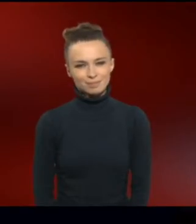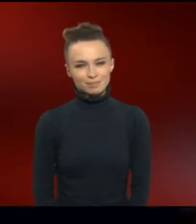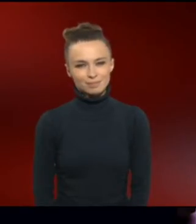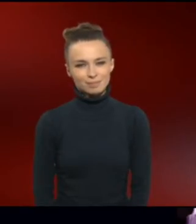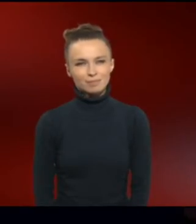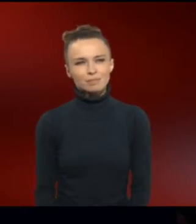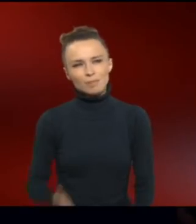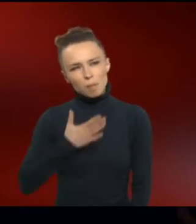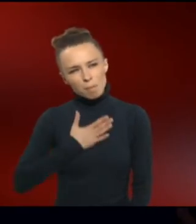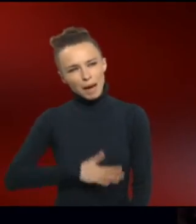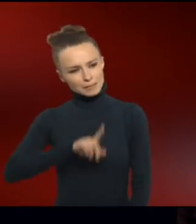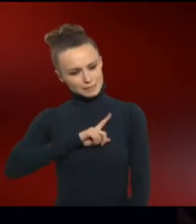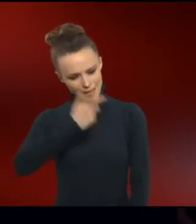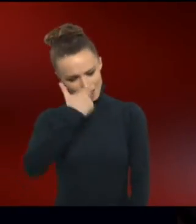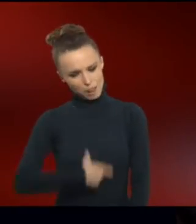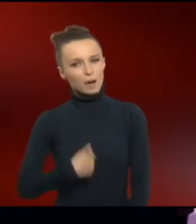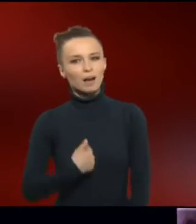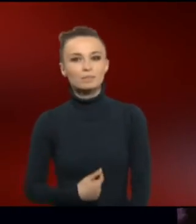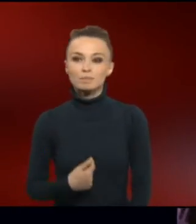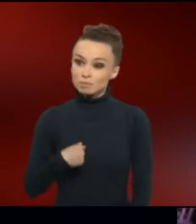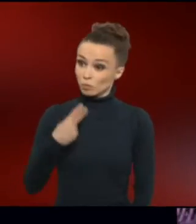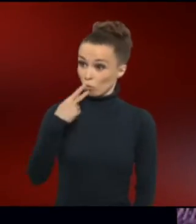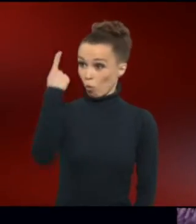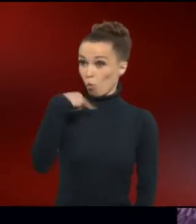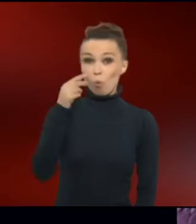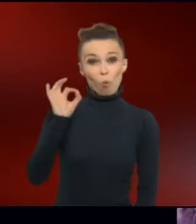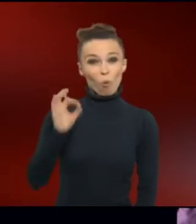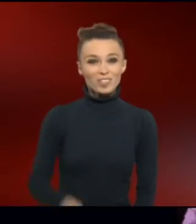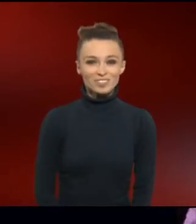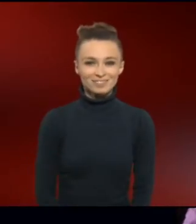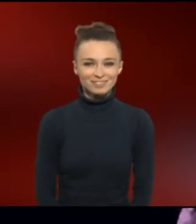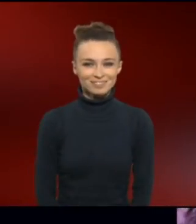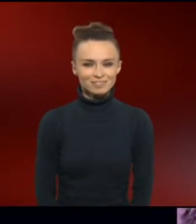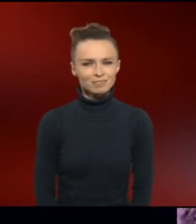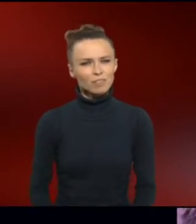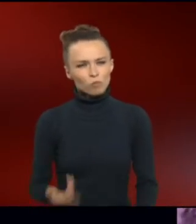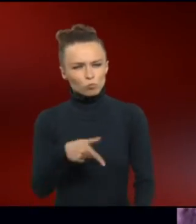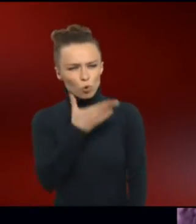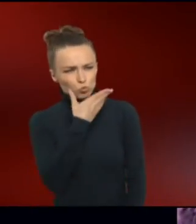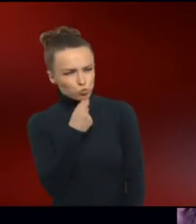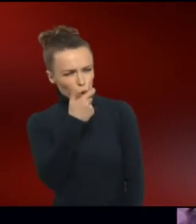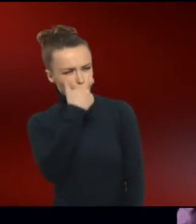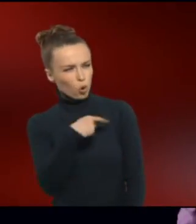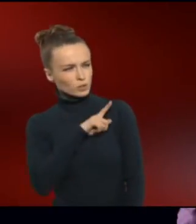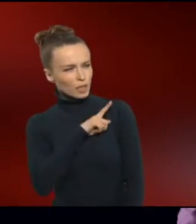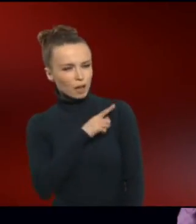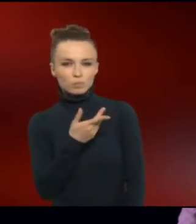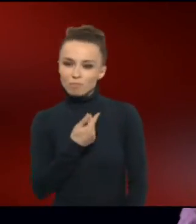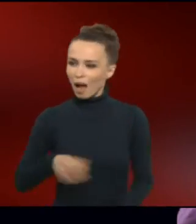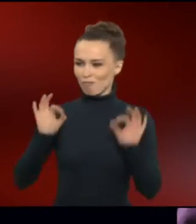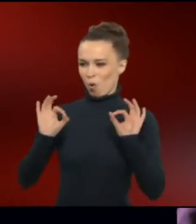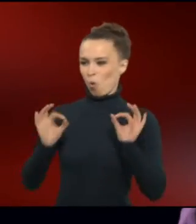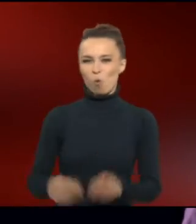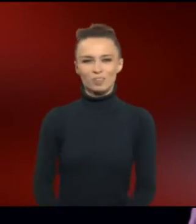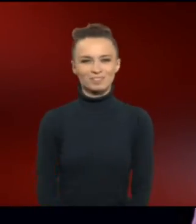Was magst du an dir selber? Ich sehe gut aus. Was findest du an dir schön? Einfach gut.